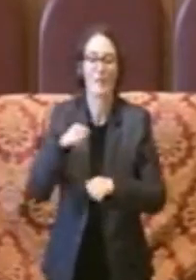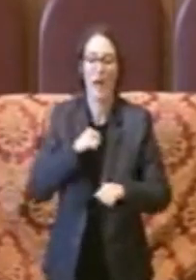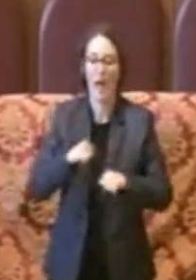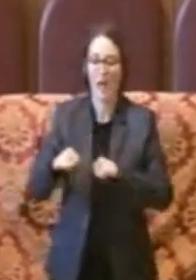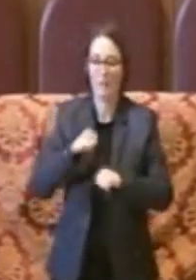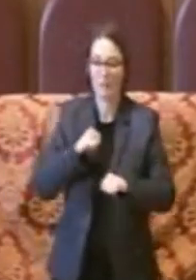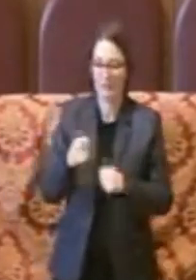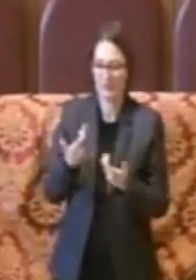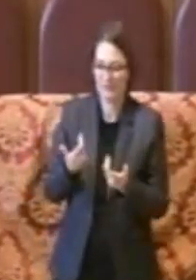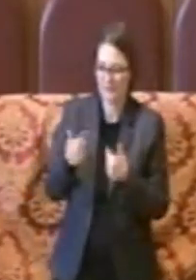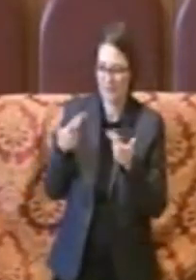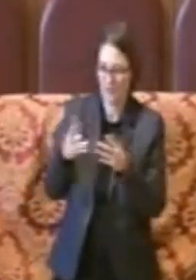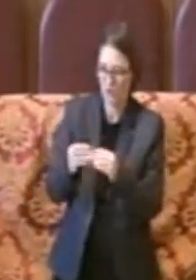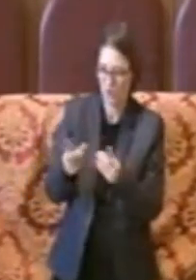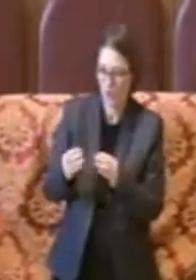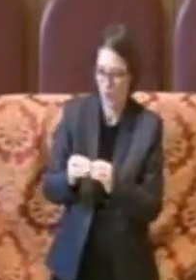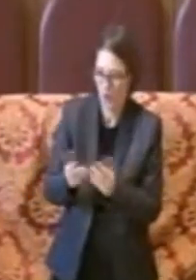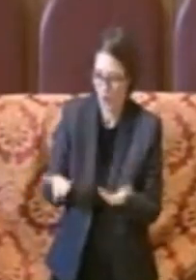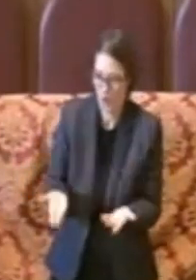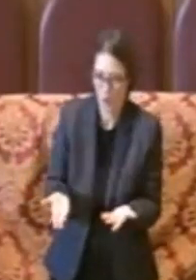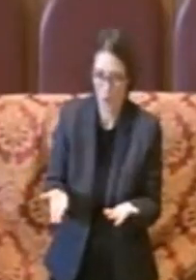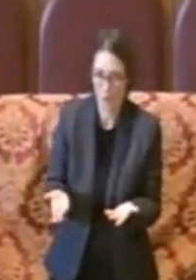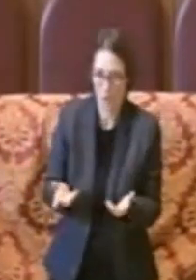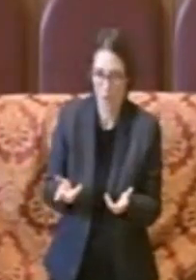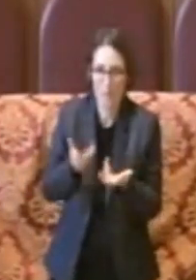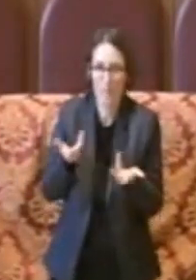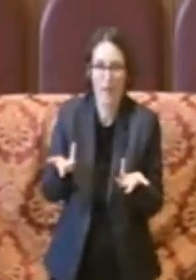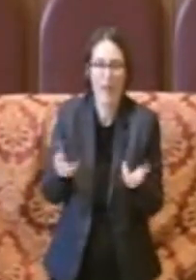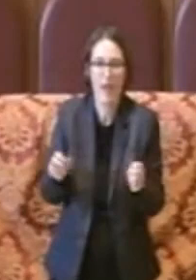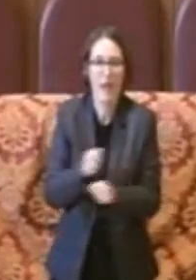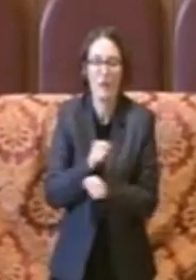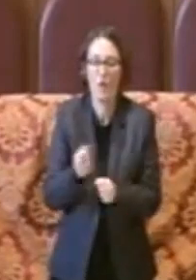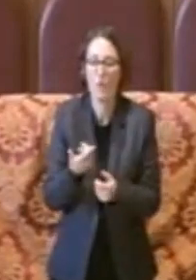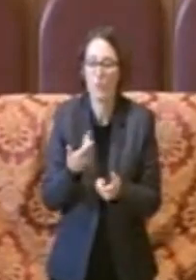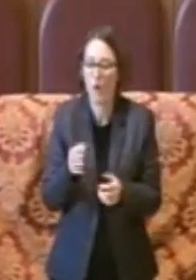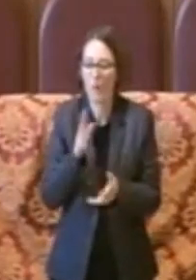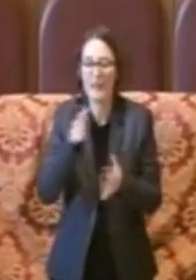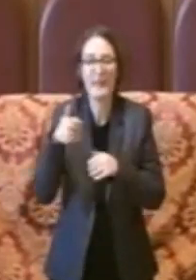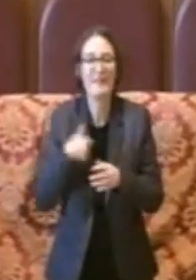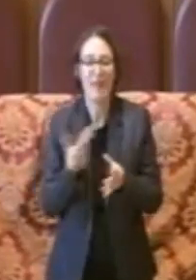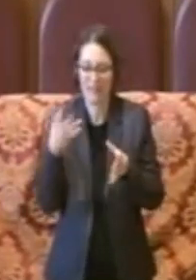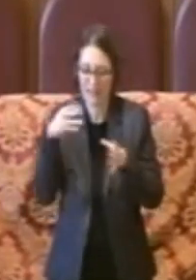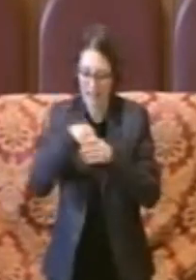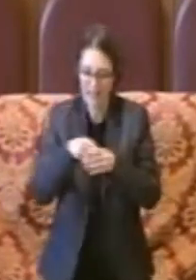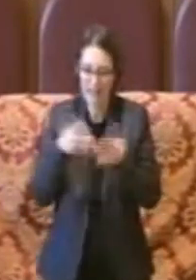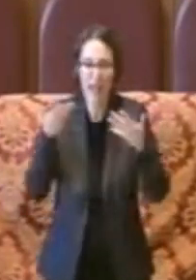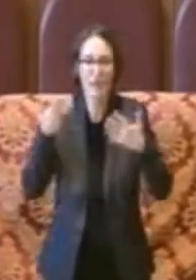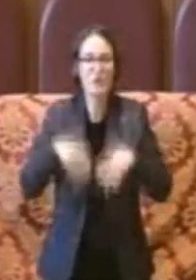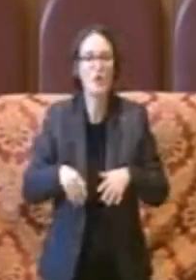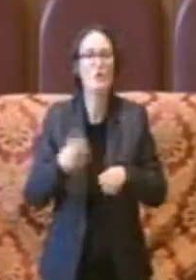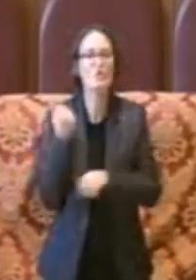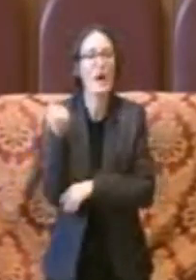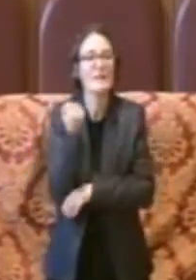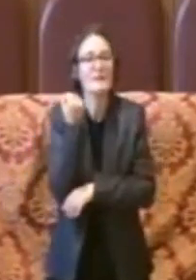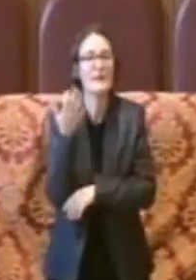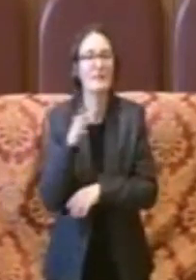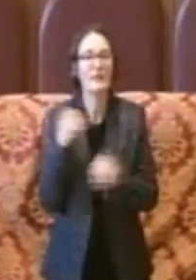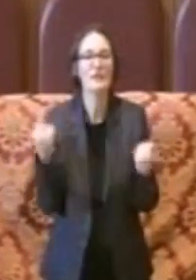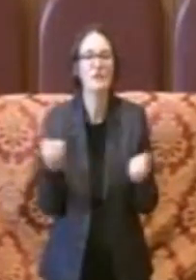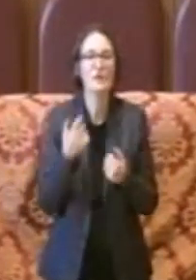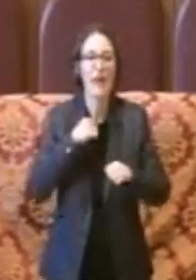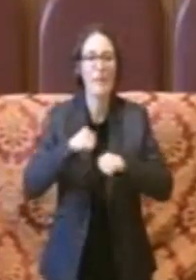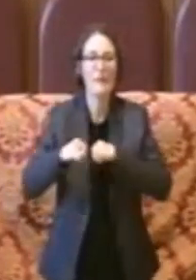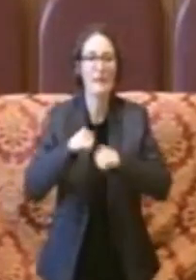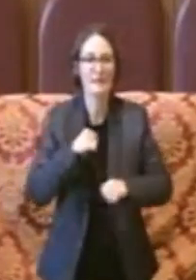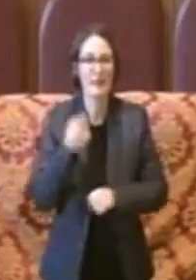gestire in house o non gestire internamente determinati servizi o attività amministrative, quindi è costretta poi